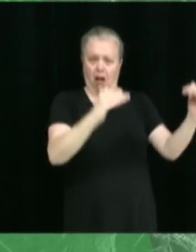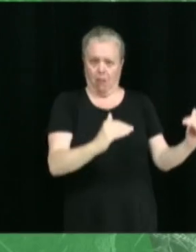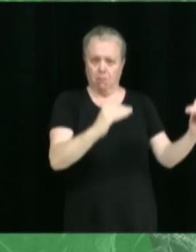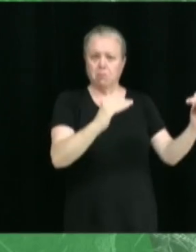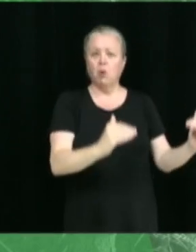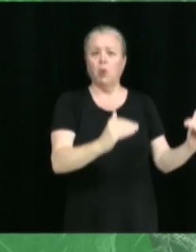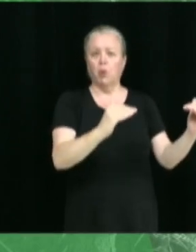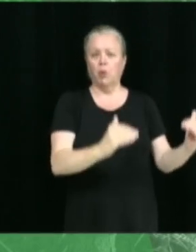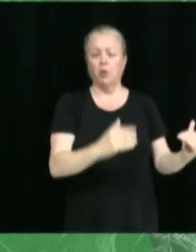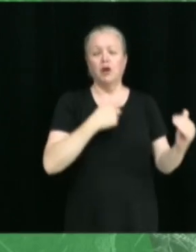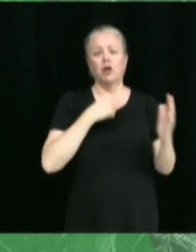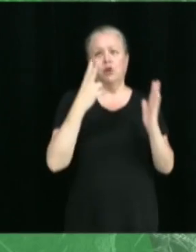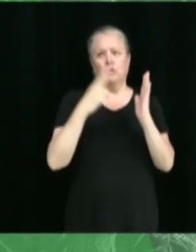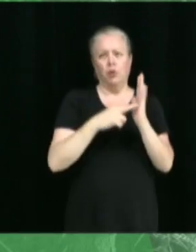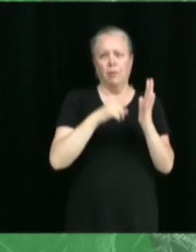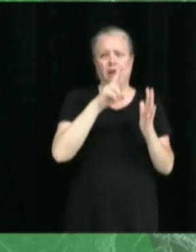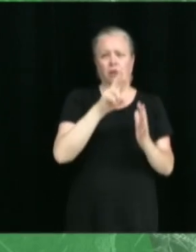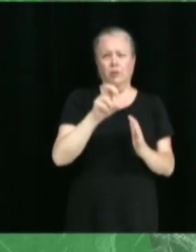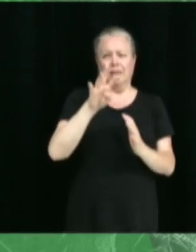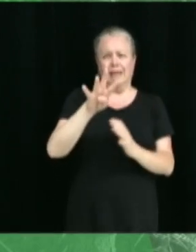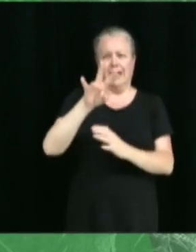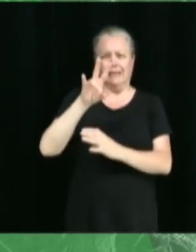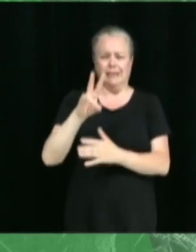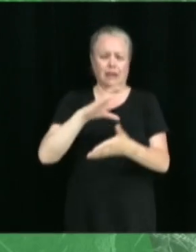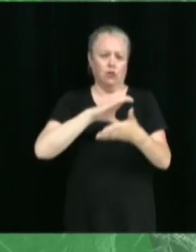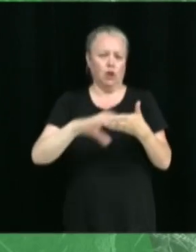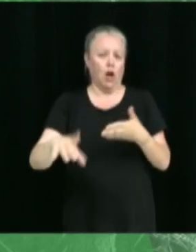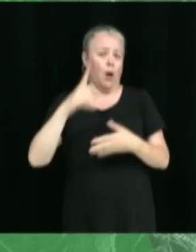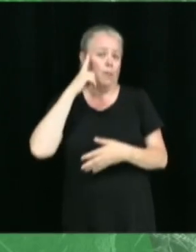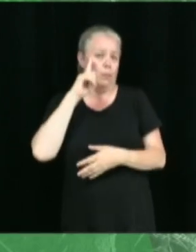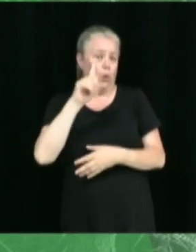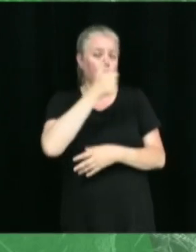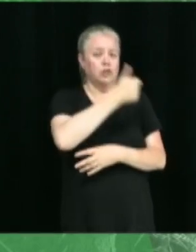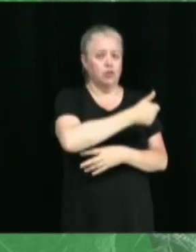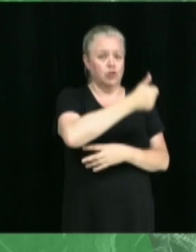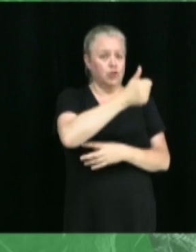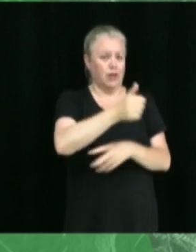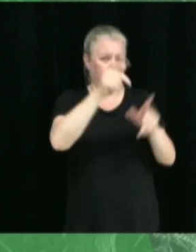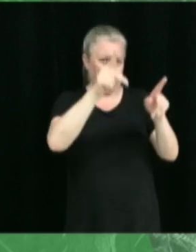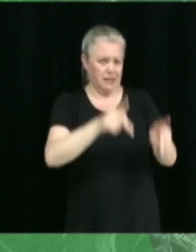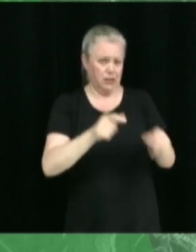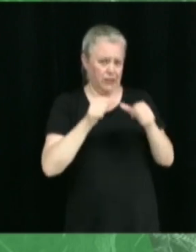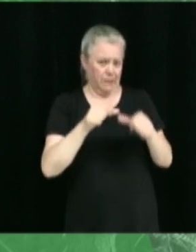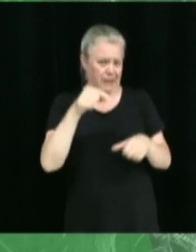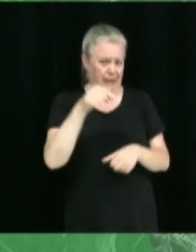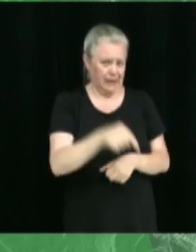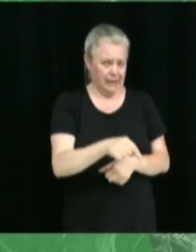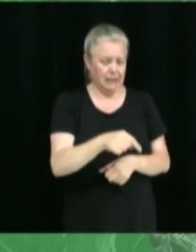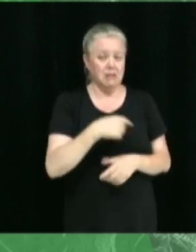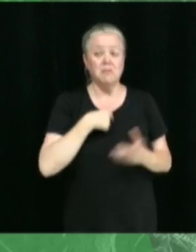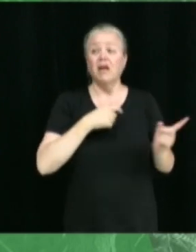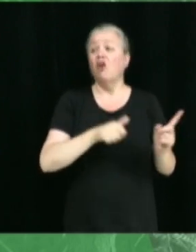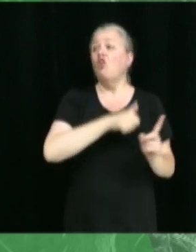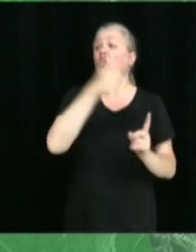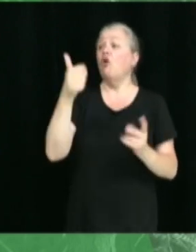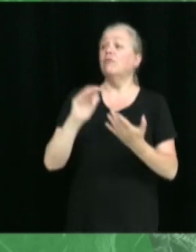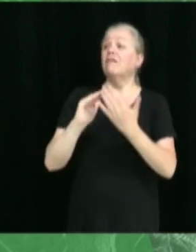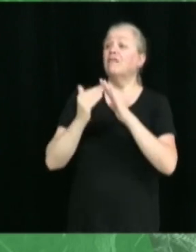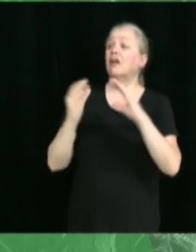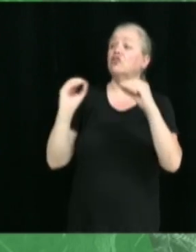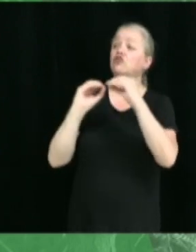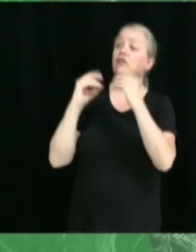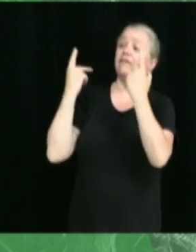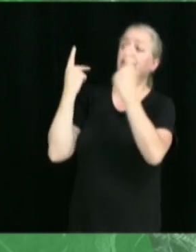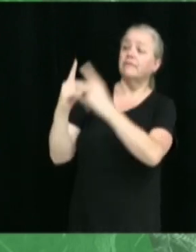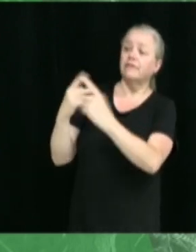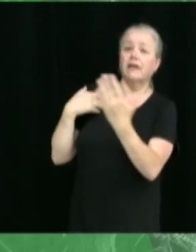2 247 $ par habitant qu'on a pour 2023. On attend encore les chiffres des autres municipalités, mais si la